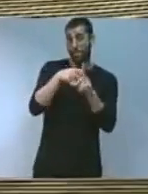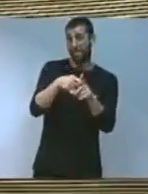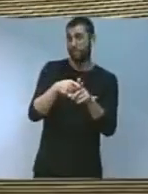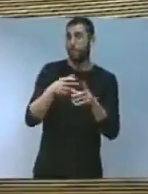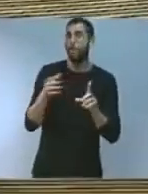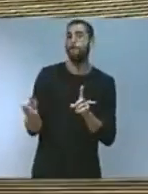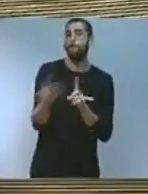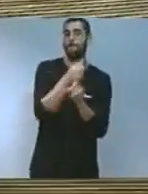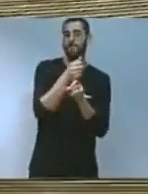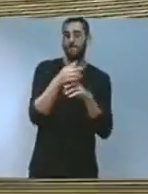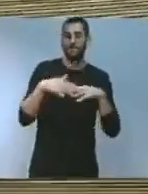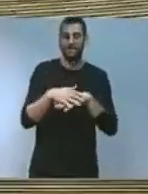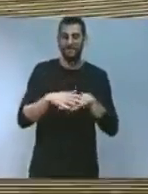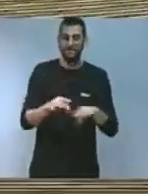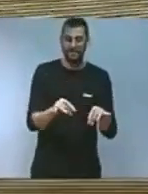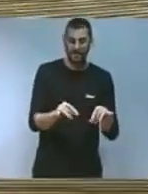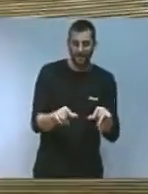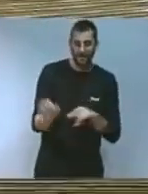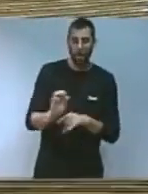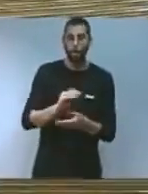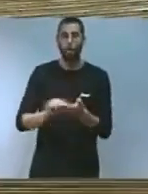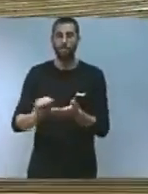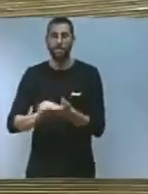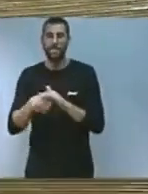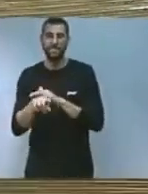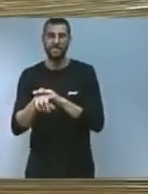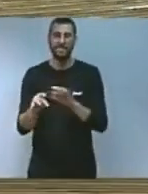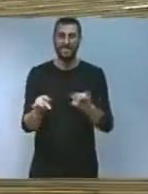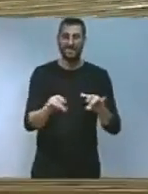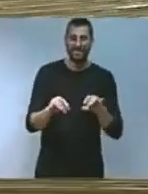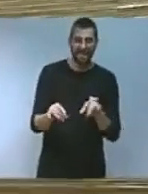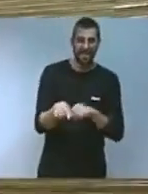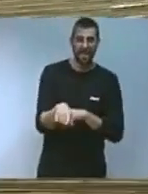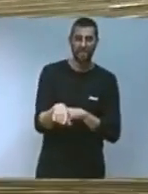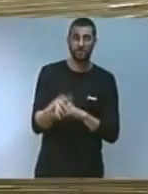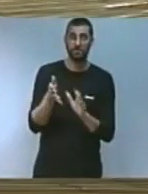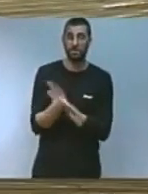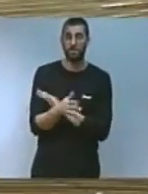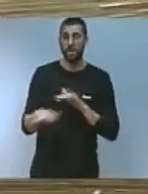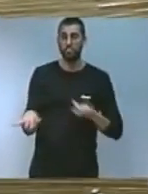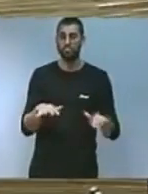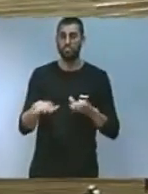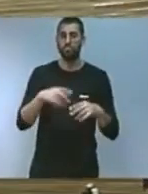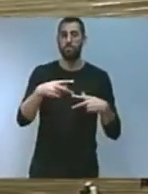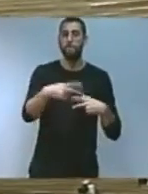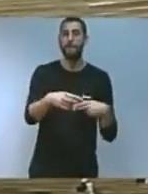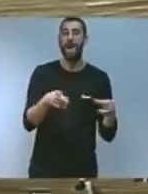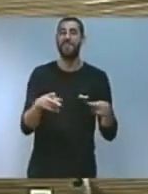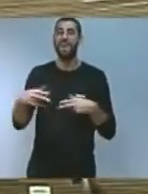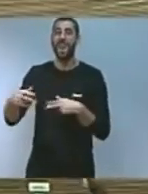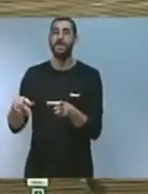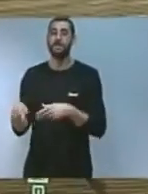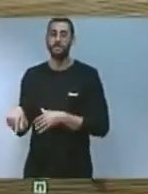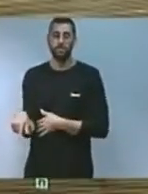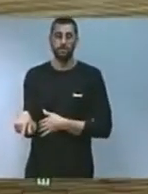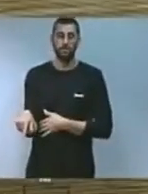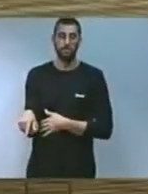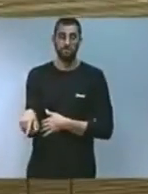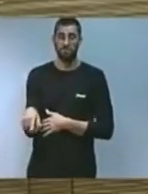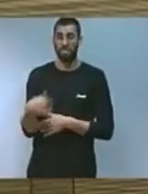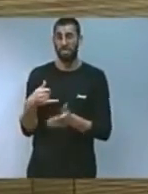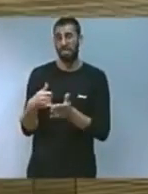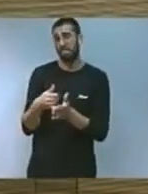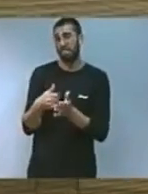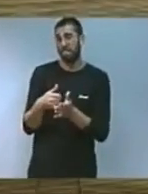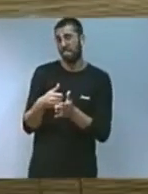una xarxa de terres o xarxa d'oficines gestores de terres destinada a mobilitzar les parcel·les que estan infrautilitzades la